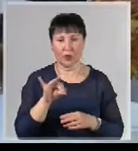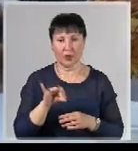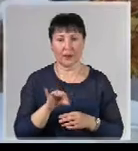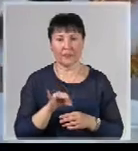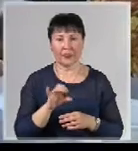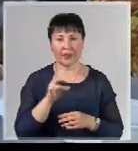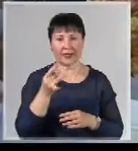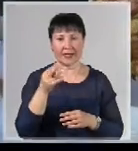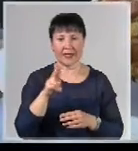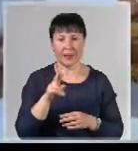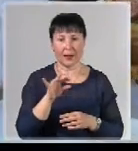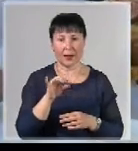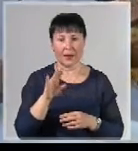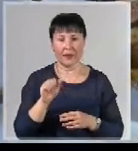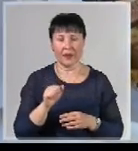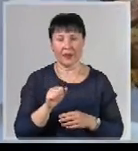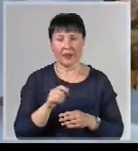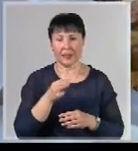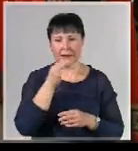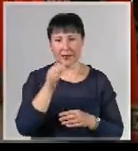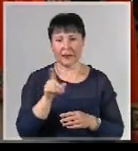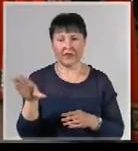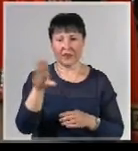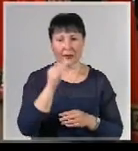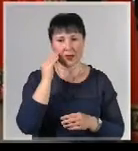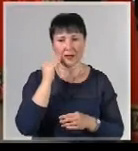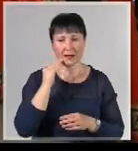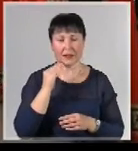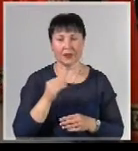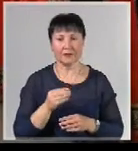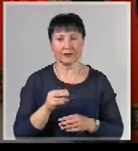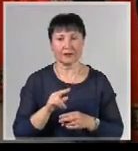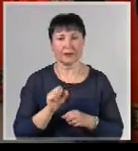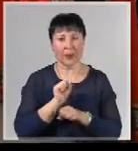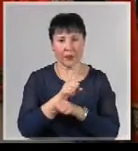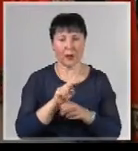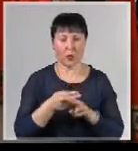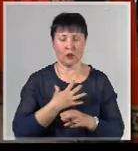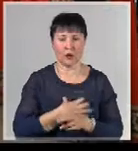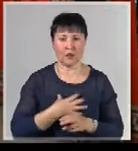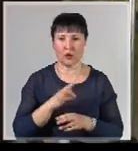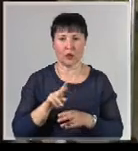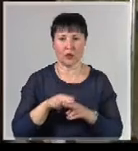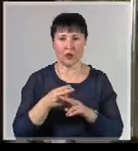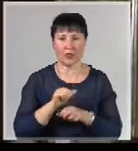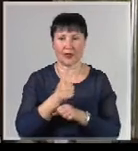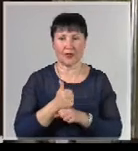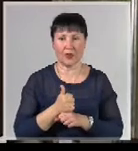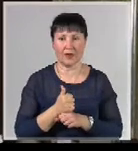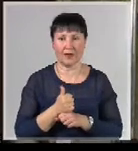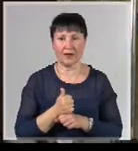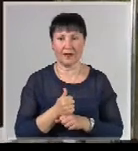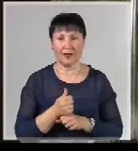России Анастасия Подкопаева, открыто призналась всем артистам, что победа в конкурсе важна, но все же не самое главное. Пойте на